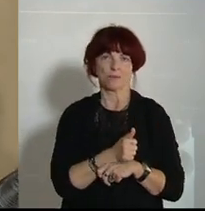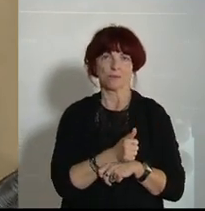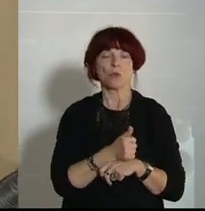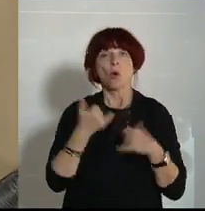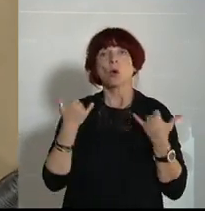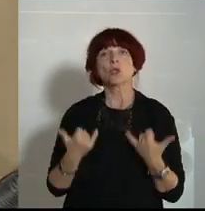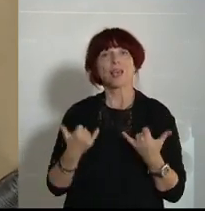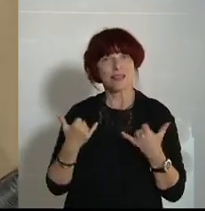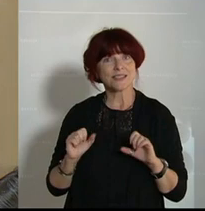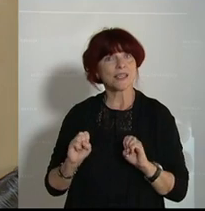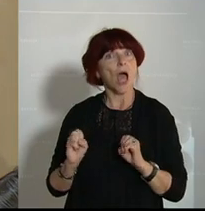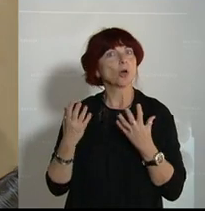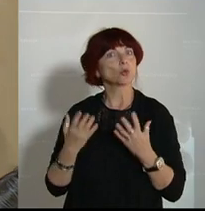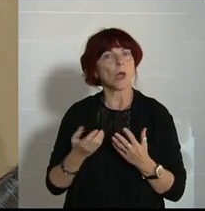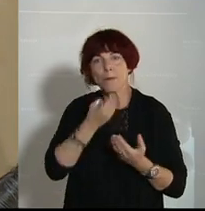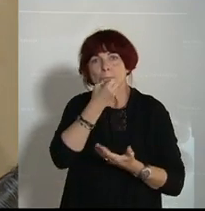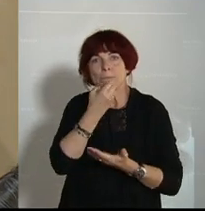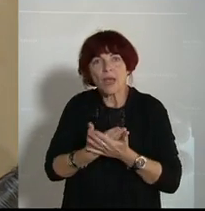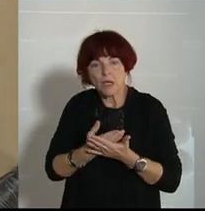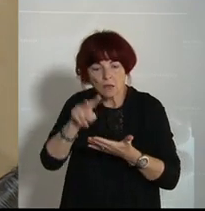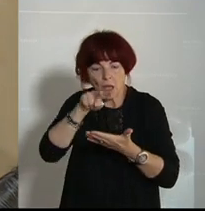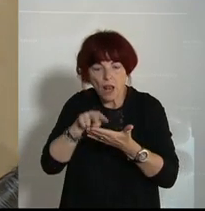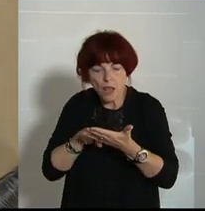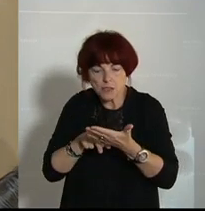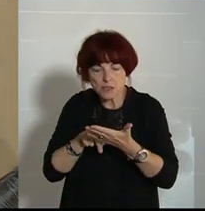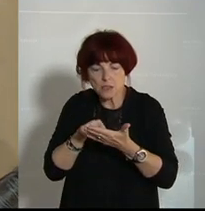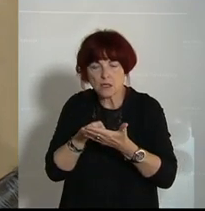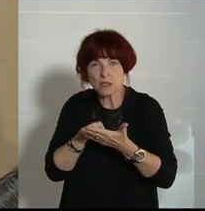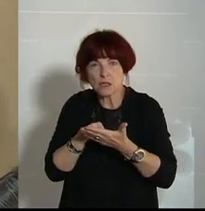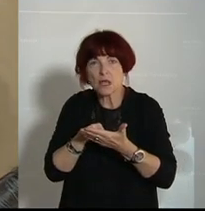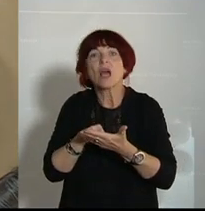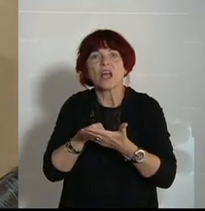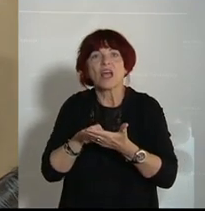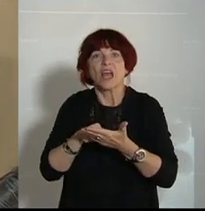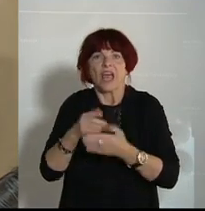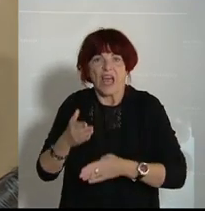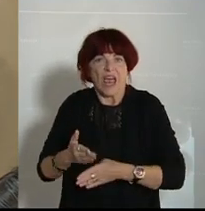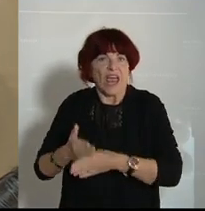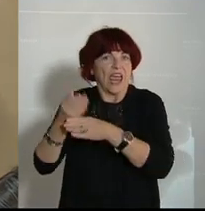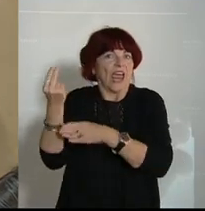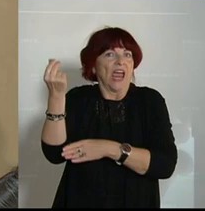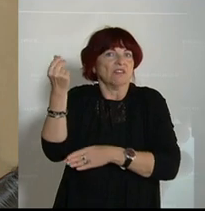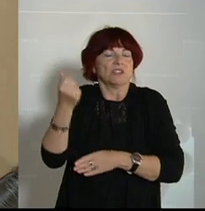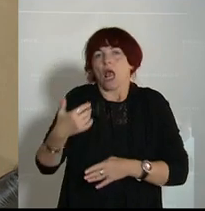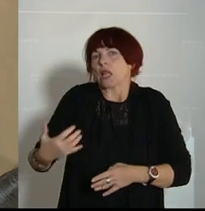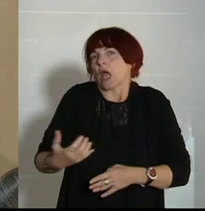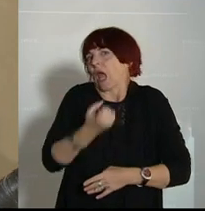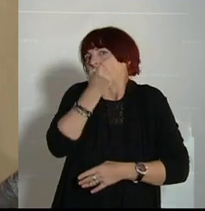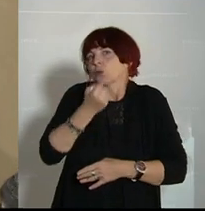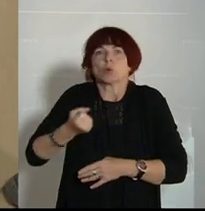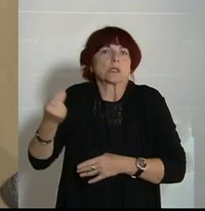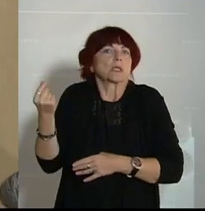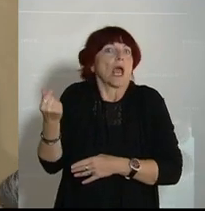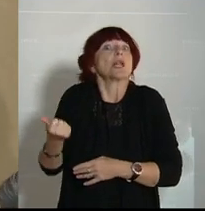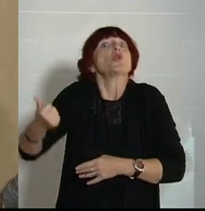aktuell Berichte, dass zusätzlich zu diesen Rettungs oder Hilfsgeldern oder wie auch immer das dann auch genannt wird,